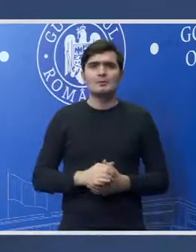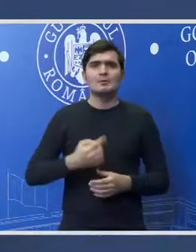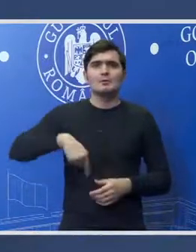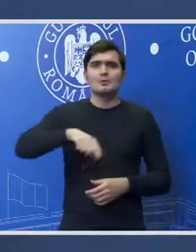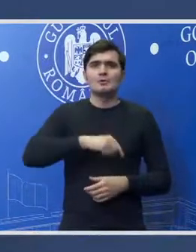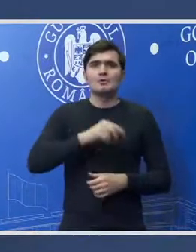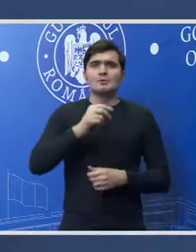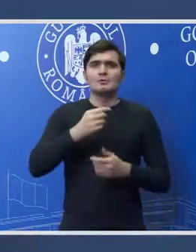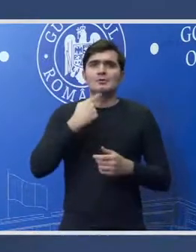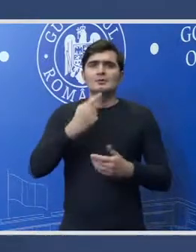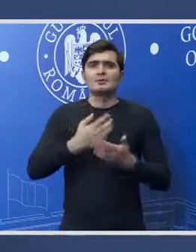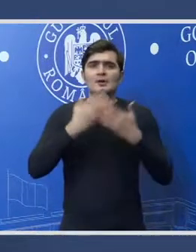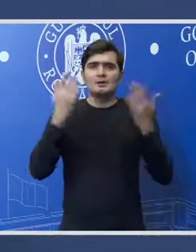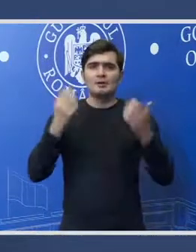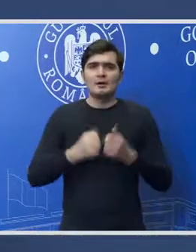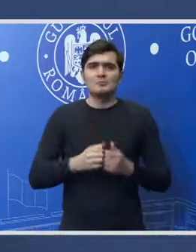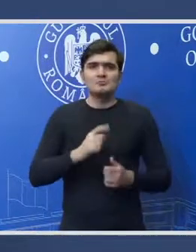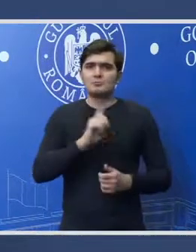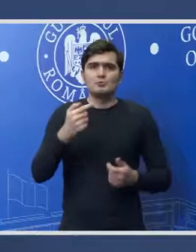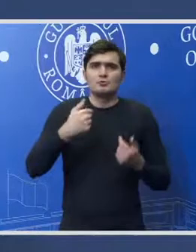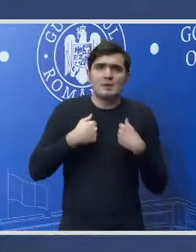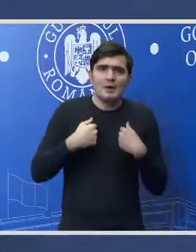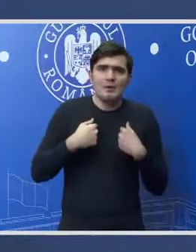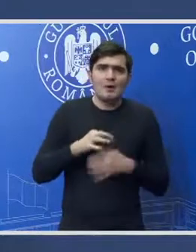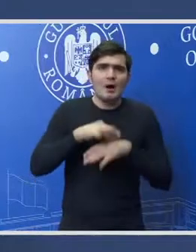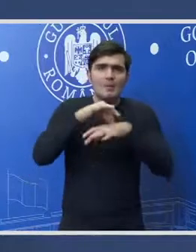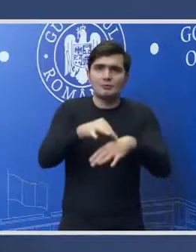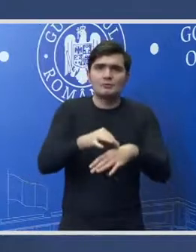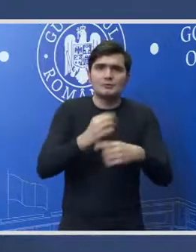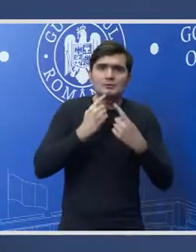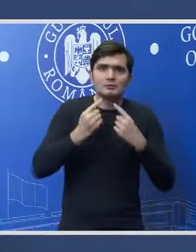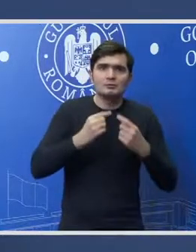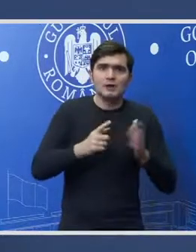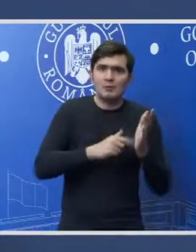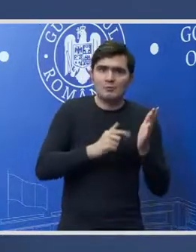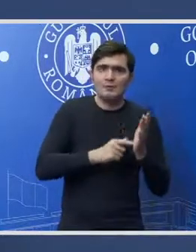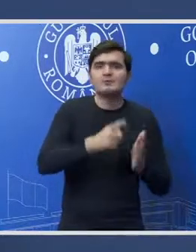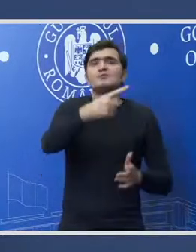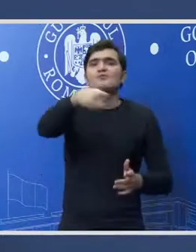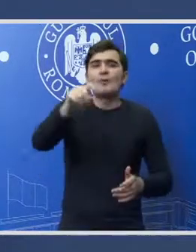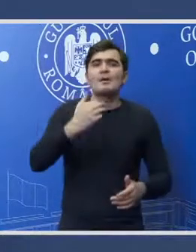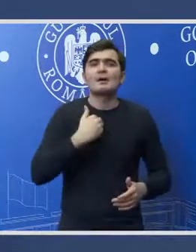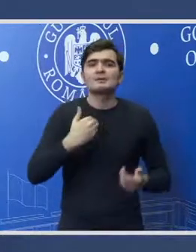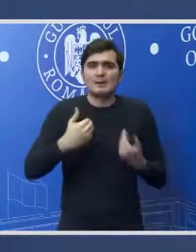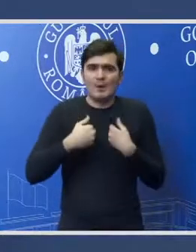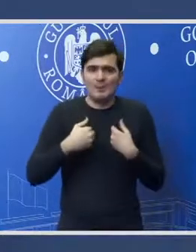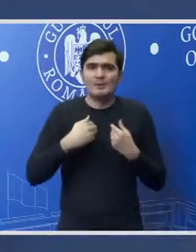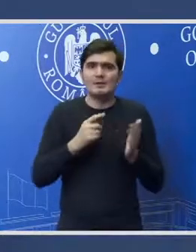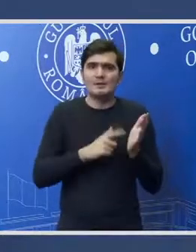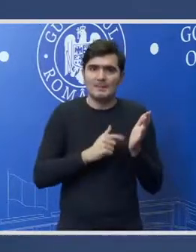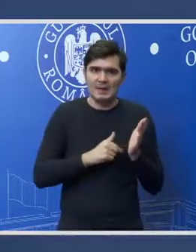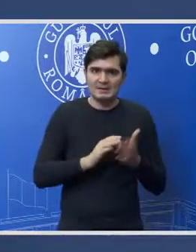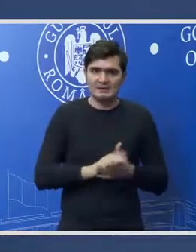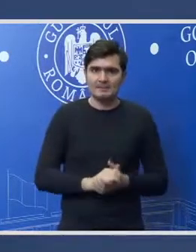fim foarte clari. Nu eu aduc discuția cu pensiile în spațiu public. De asta mă întrebați mereu de pensii. În aluia rând